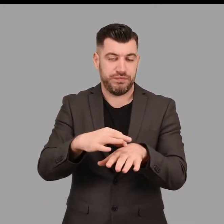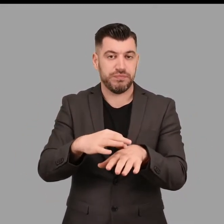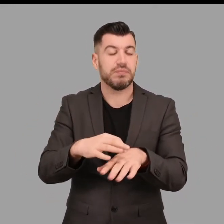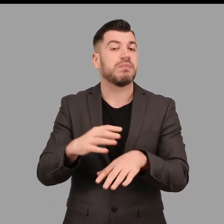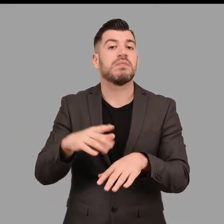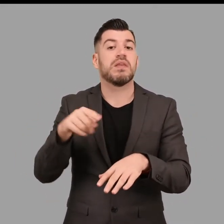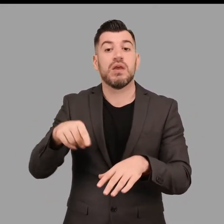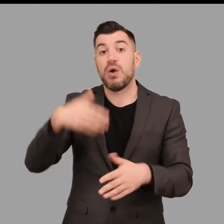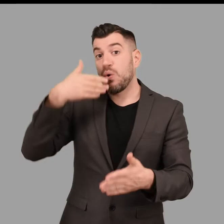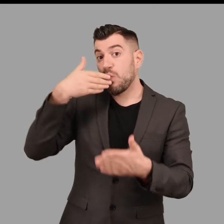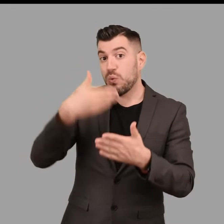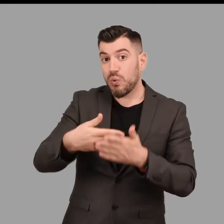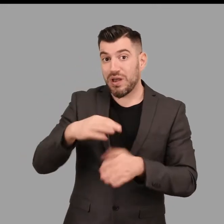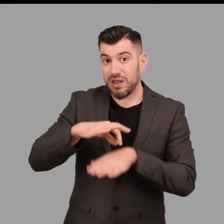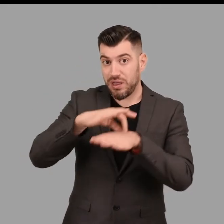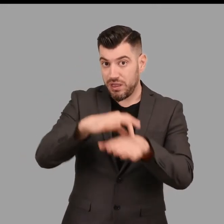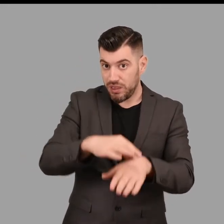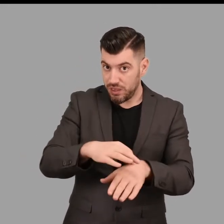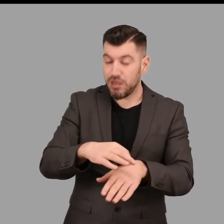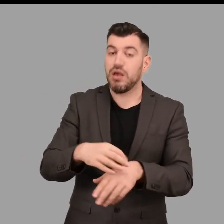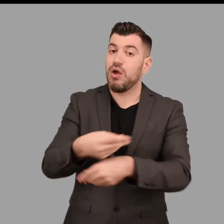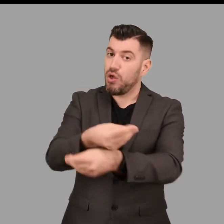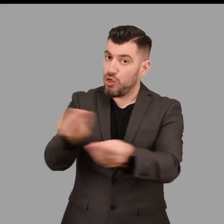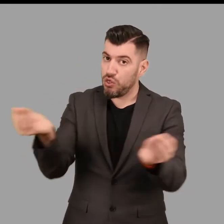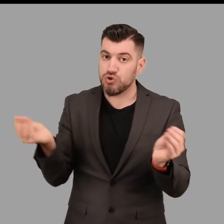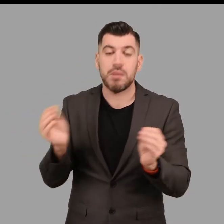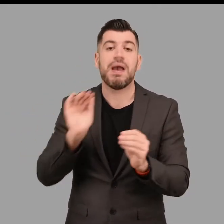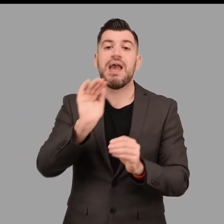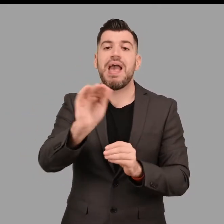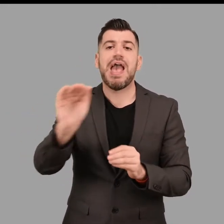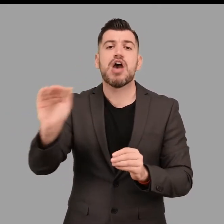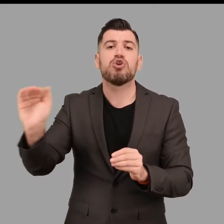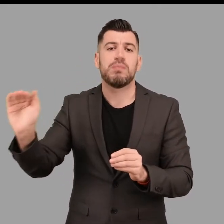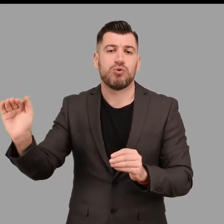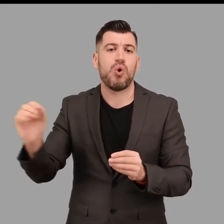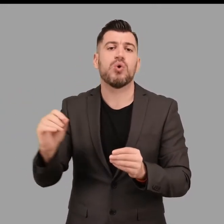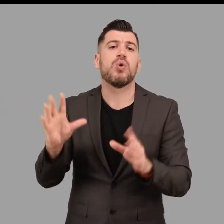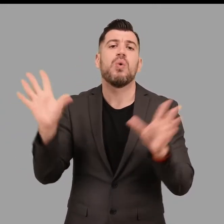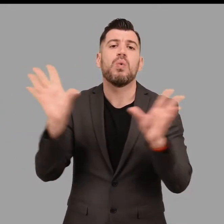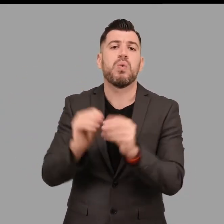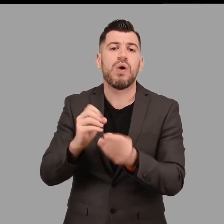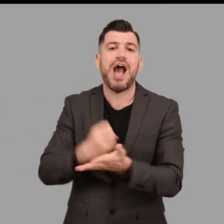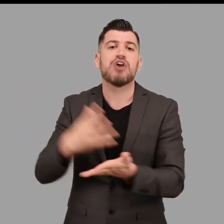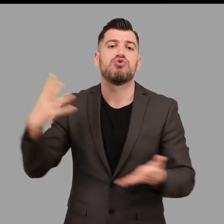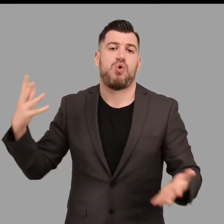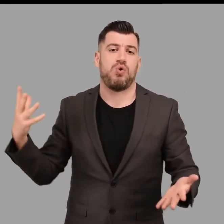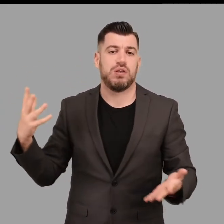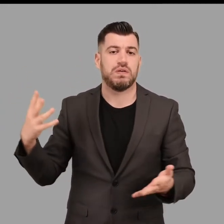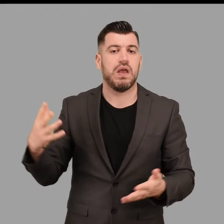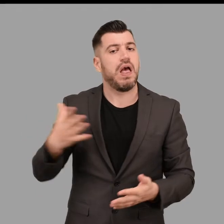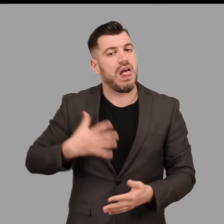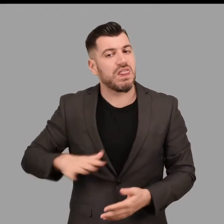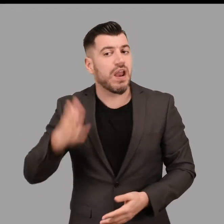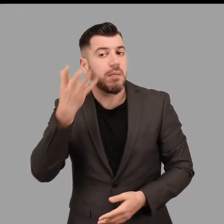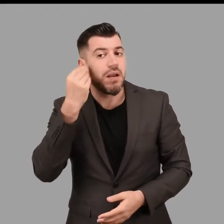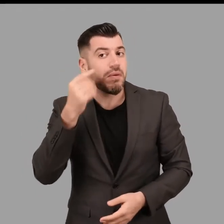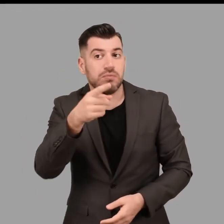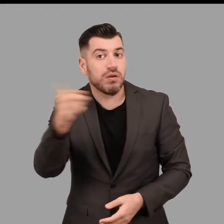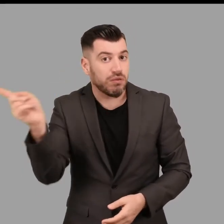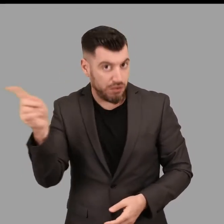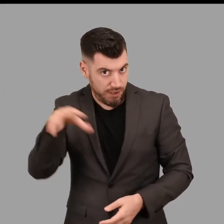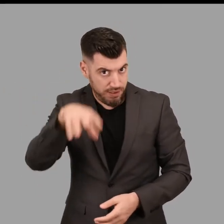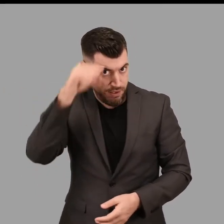διανεμήθηκε στους συμμετέχοντες και στους συνοδούς ένα ερωτηματολόγιο συνολικής αξιολόγησης με σκοπό να συλλεχθούν στοιχεία σχετικά με το βαθμό